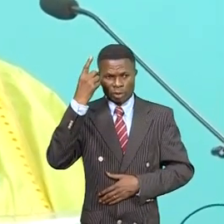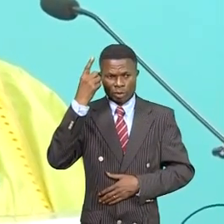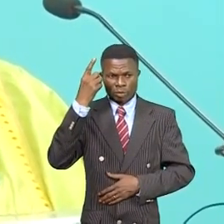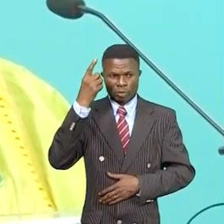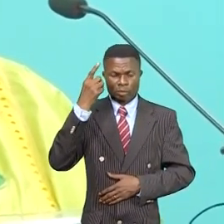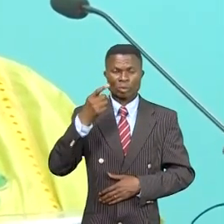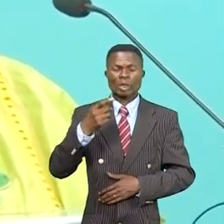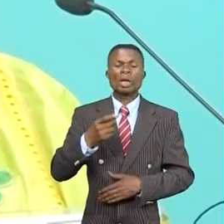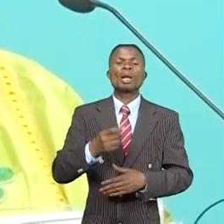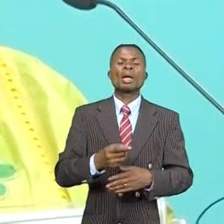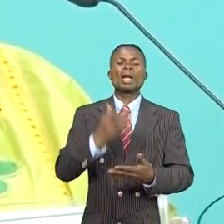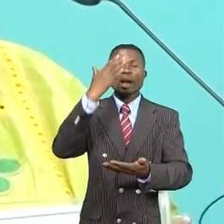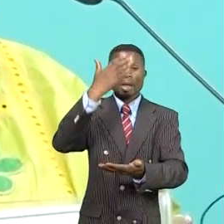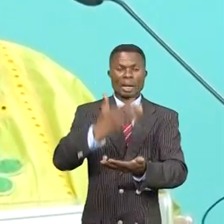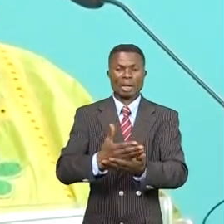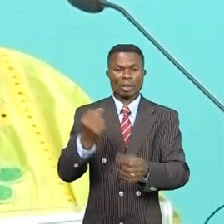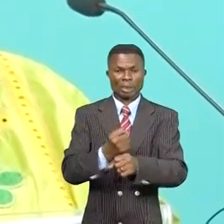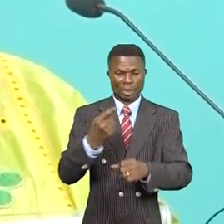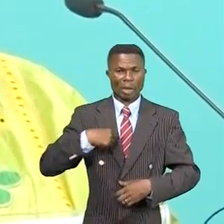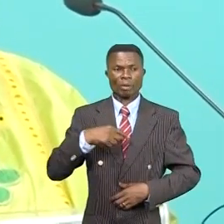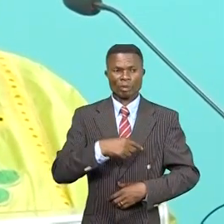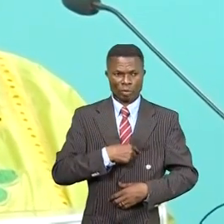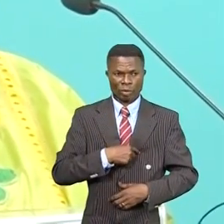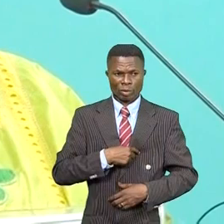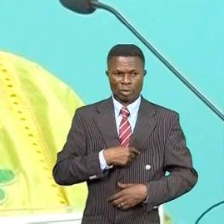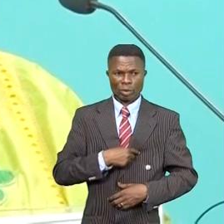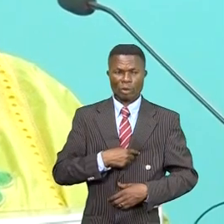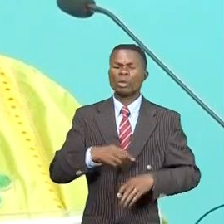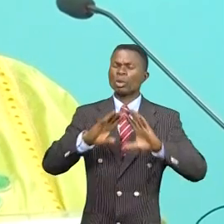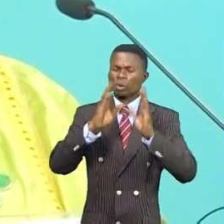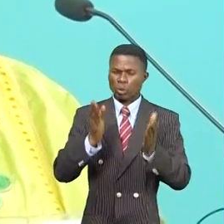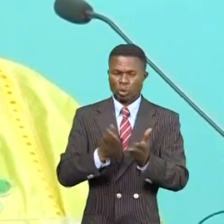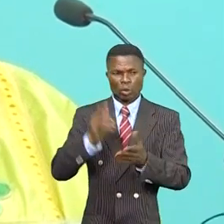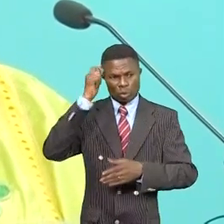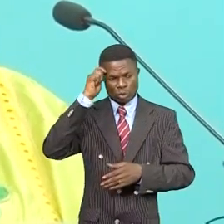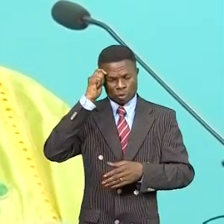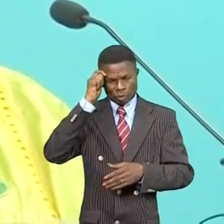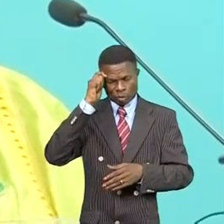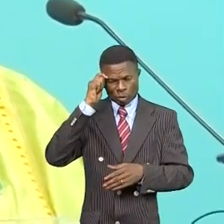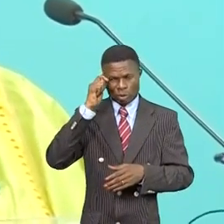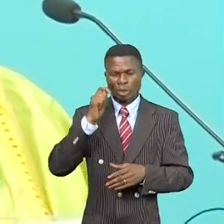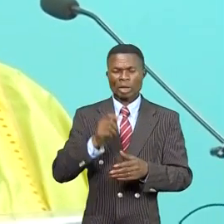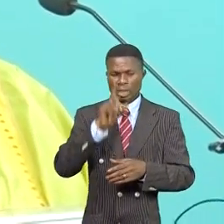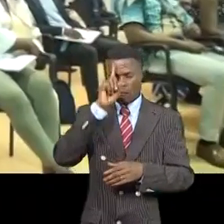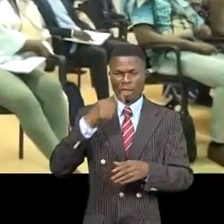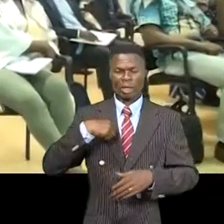limites de notre action et ce faisant à nous soutenir dans notre modeste contribution. Quant au